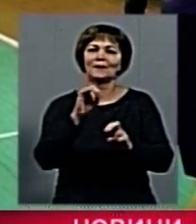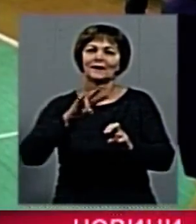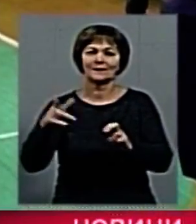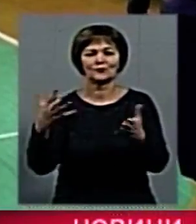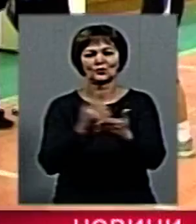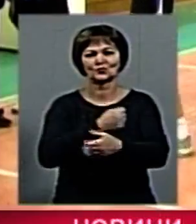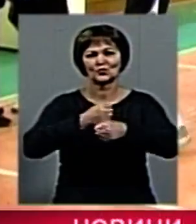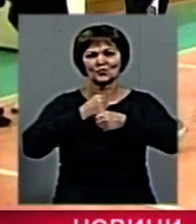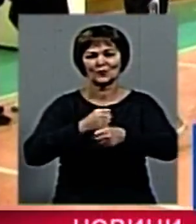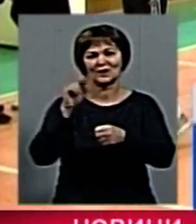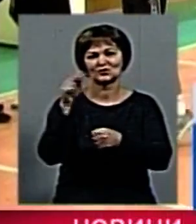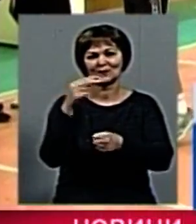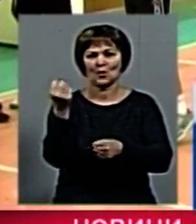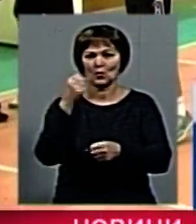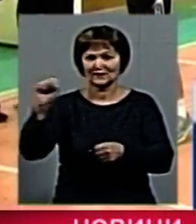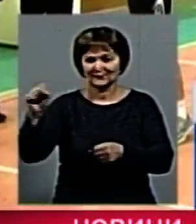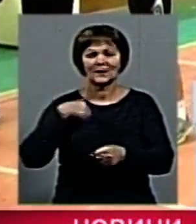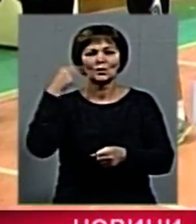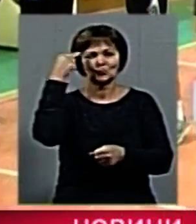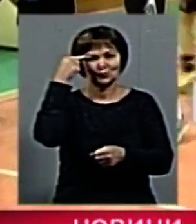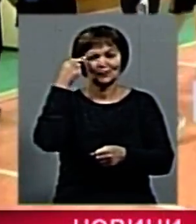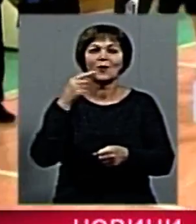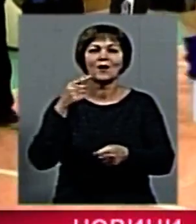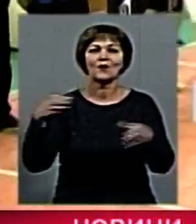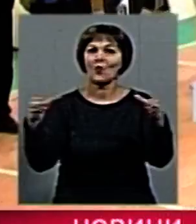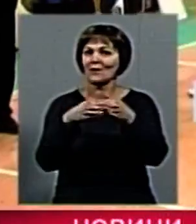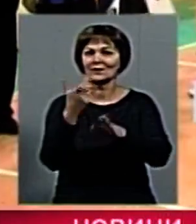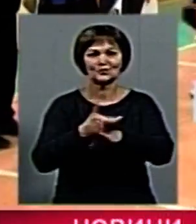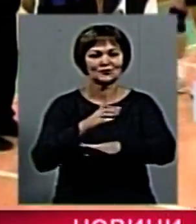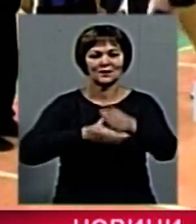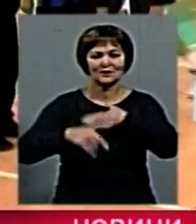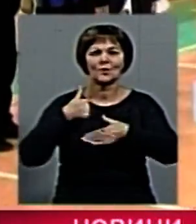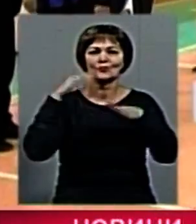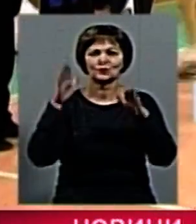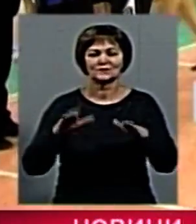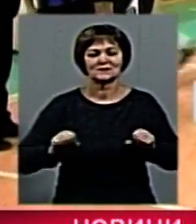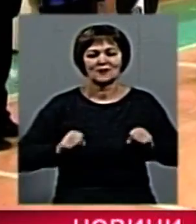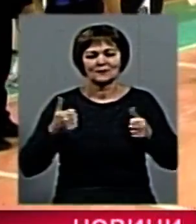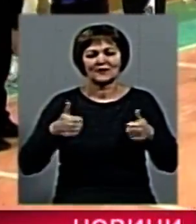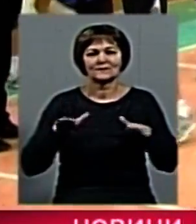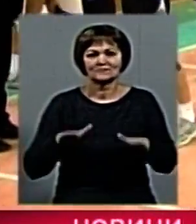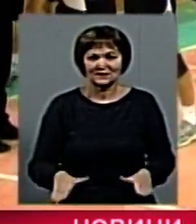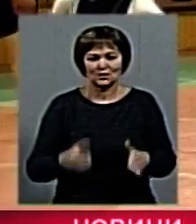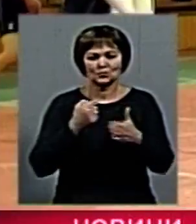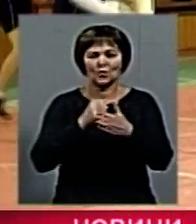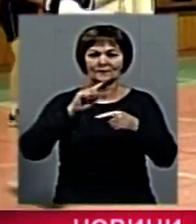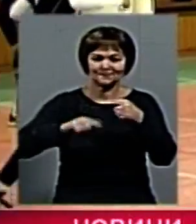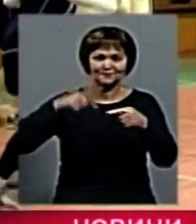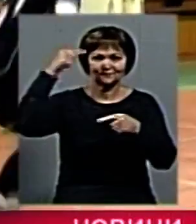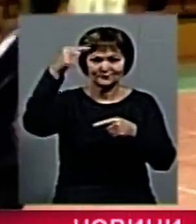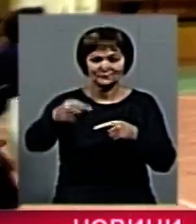кубок чемпіонів. Я думаю, команда дуже рада і будемо старатися держати перший місяць до наступного року.